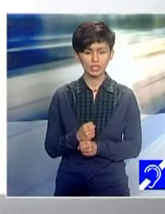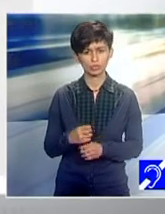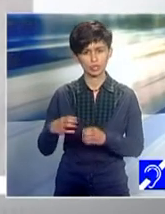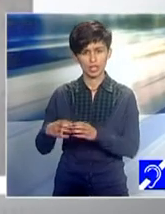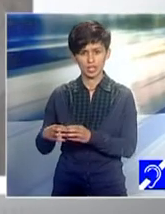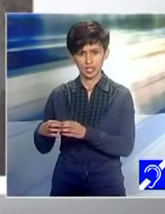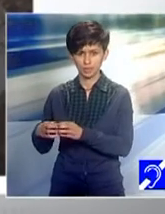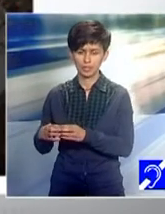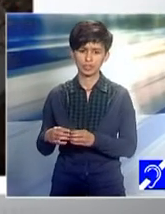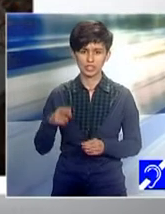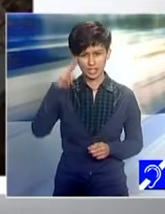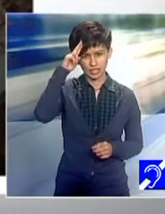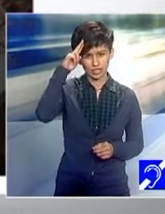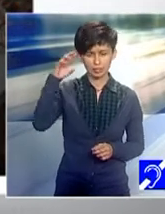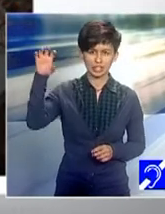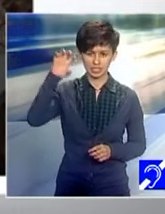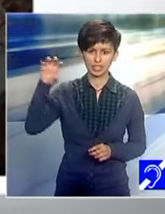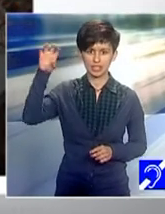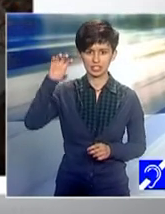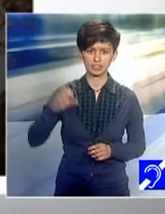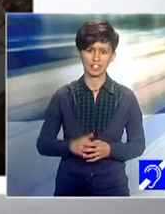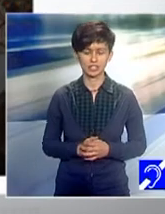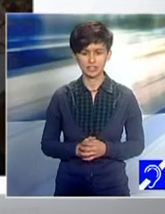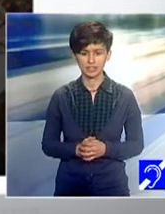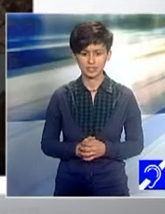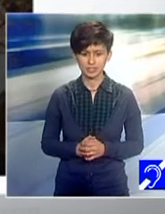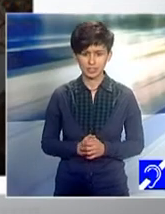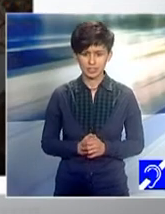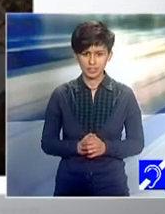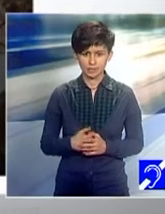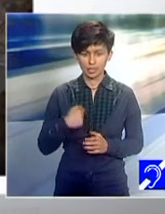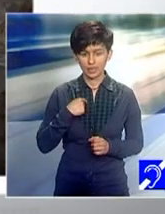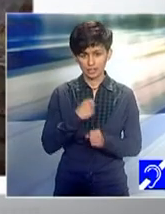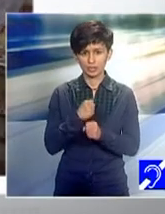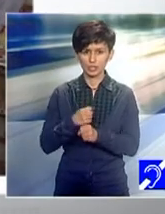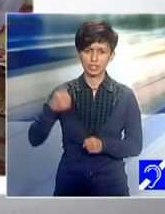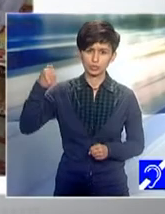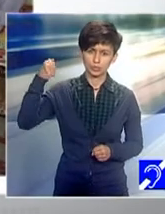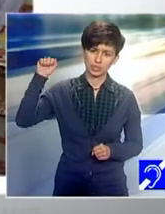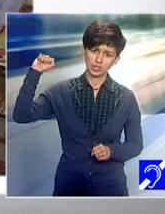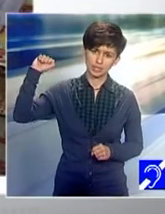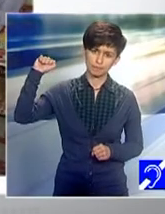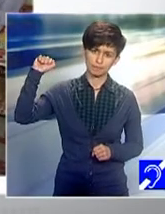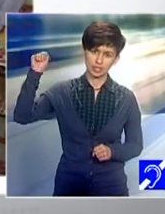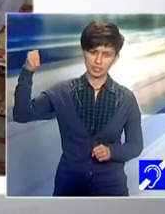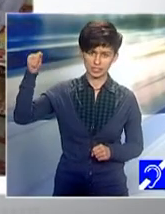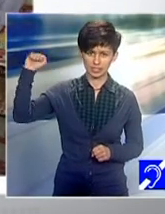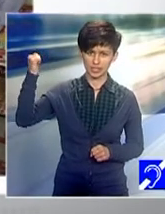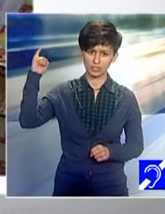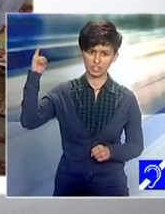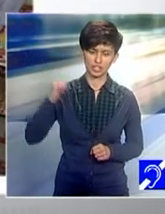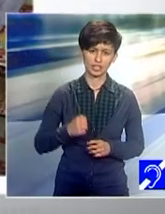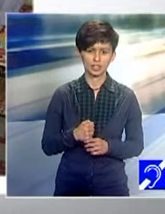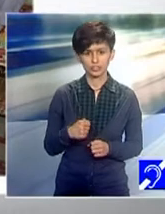germană din Transilvania, mai exact de sași, și mi scriu teza de doctorat despre plecarea